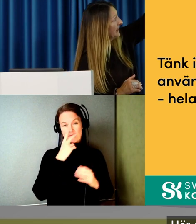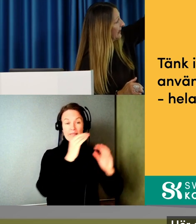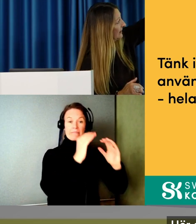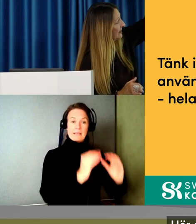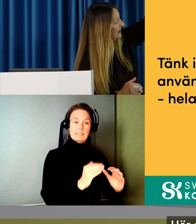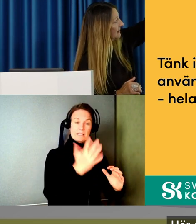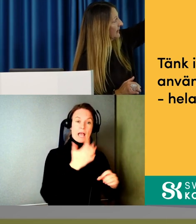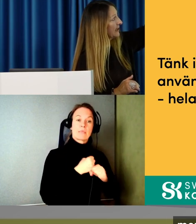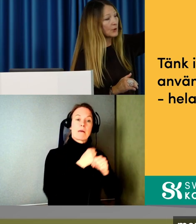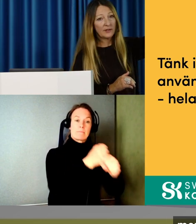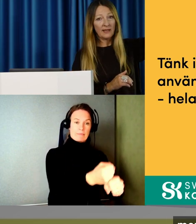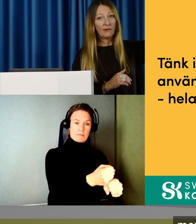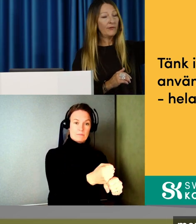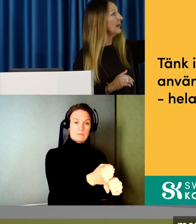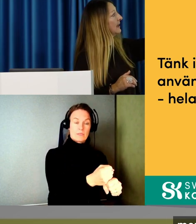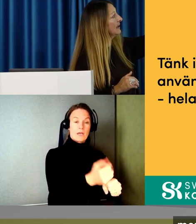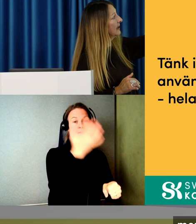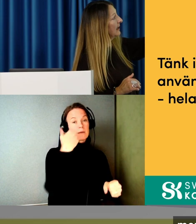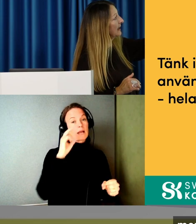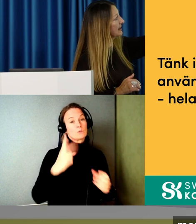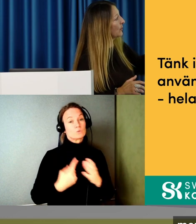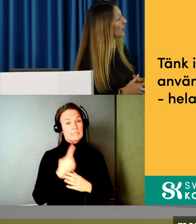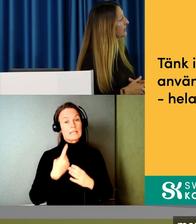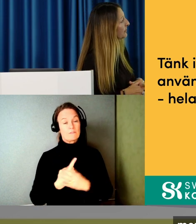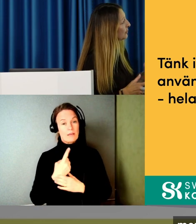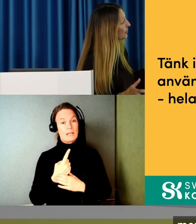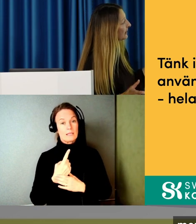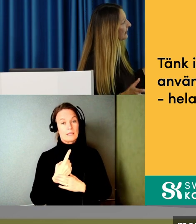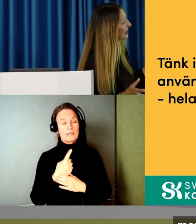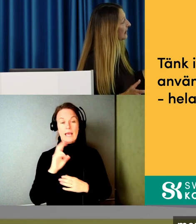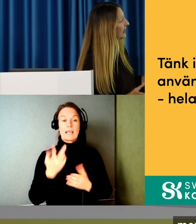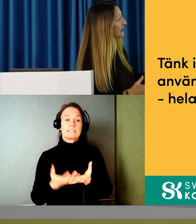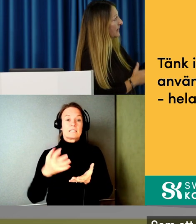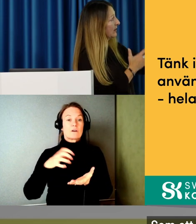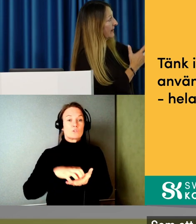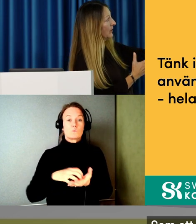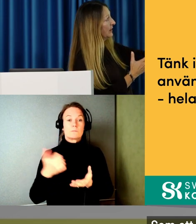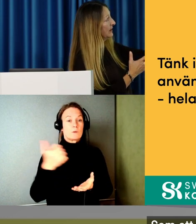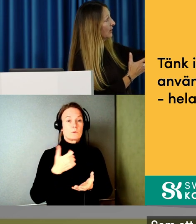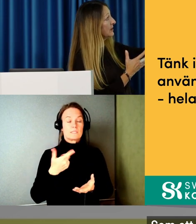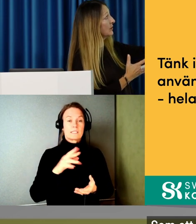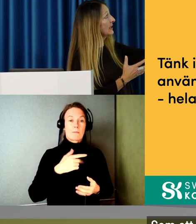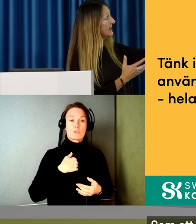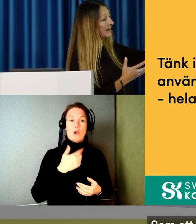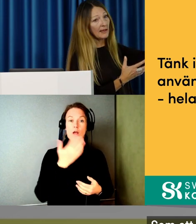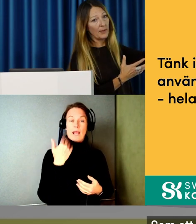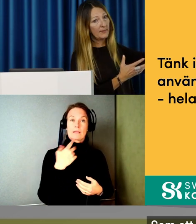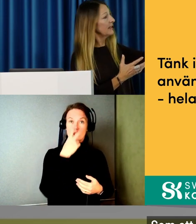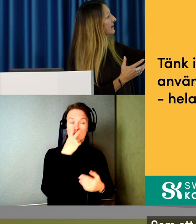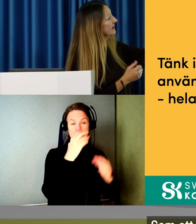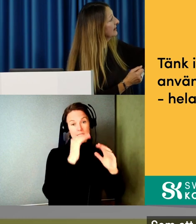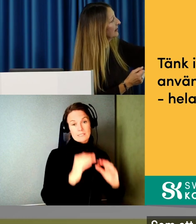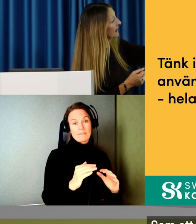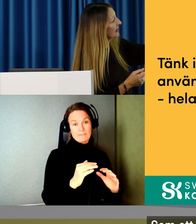både vara permanent. Men den kan också vara tillfällig eller situationsberoende. Som att jag kan ha en synnedsättning